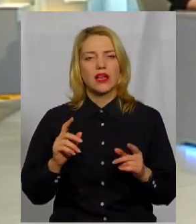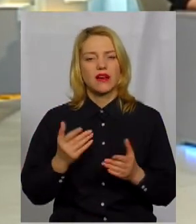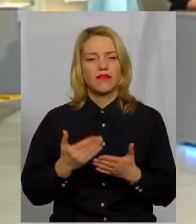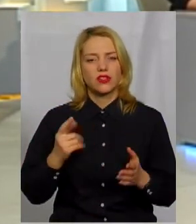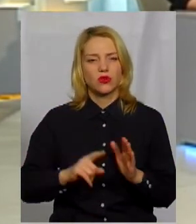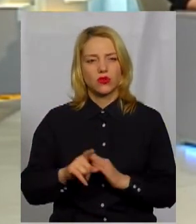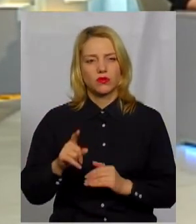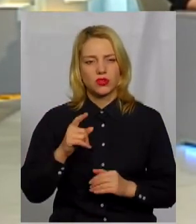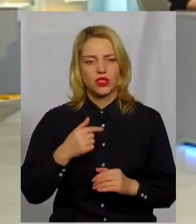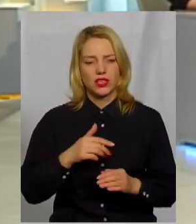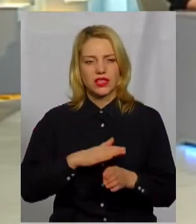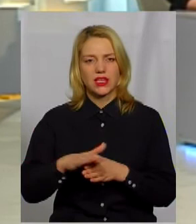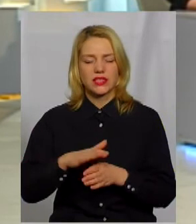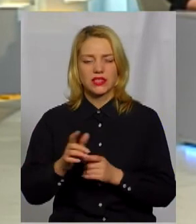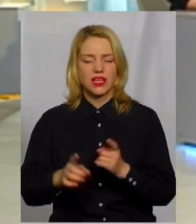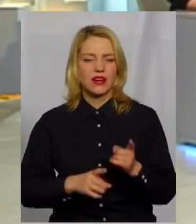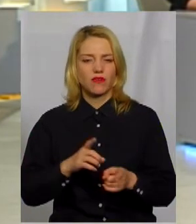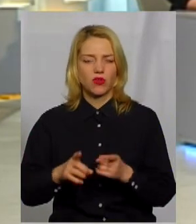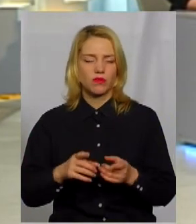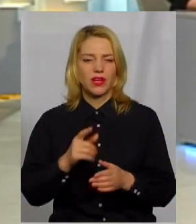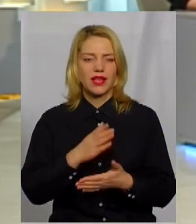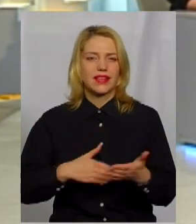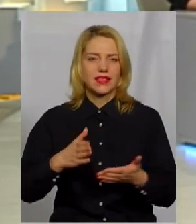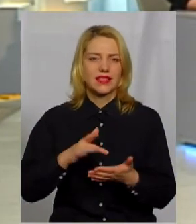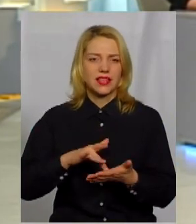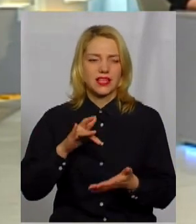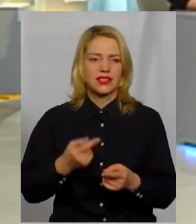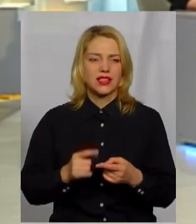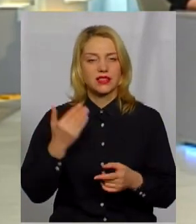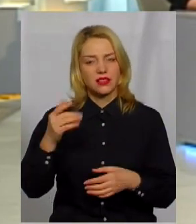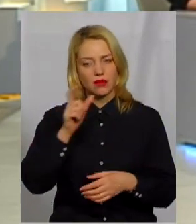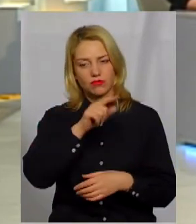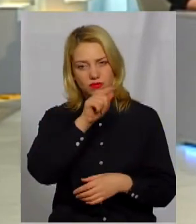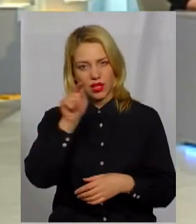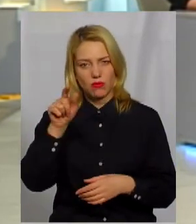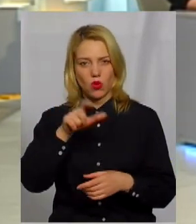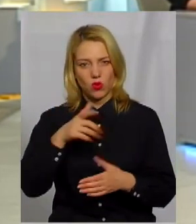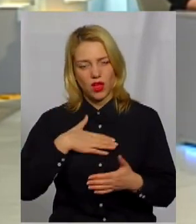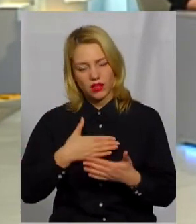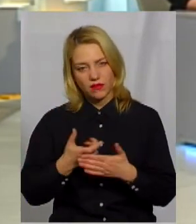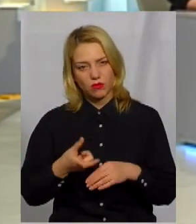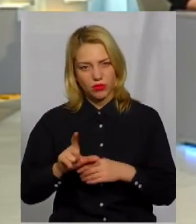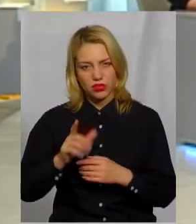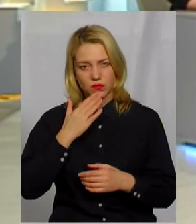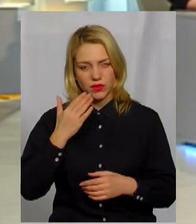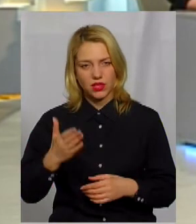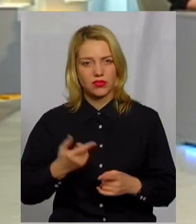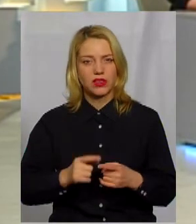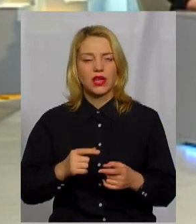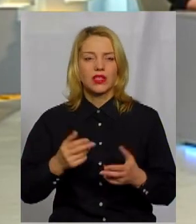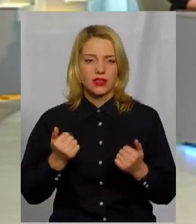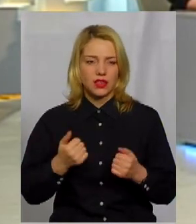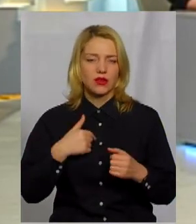почалась реалізація реформи децентралізації? От там громадськість стала більш активною? Звичайно, так. Я це можу